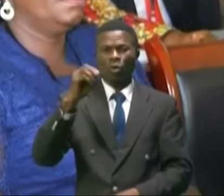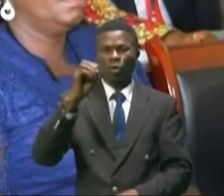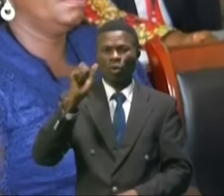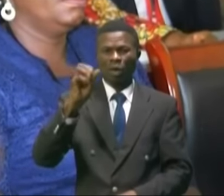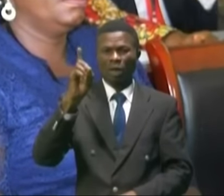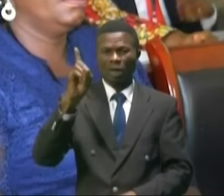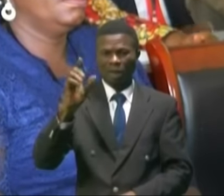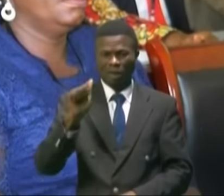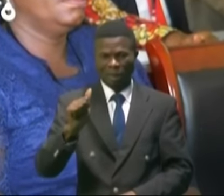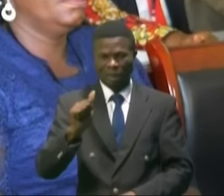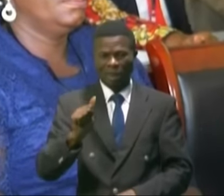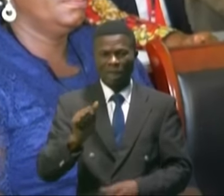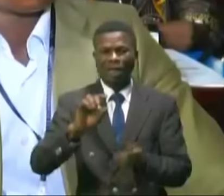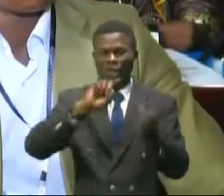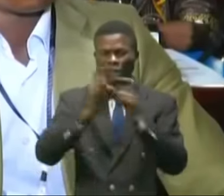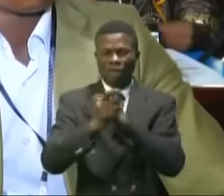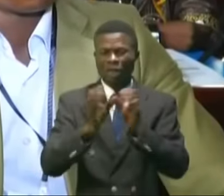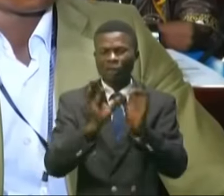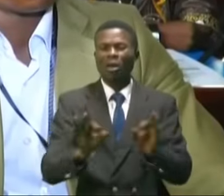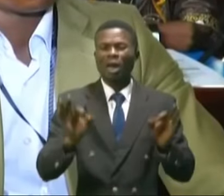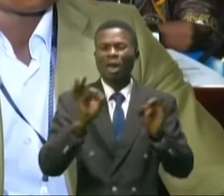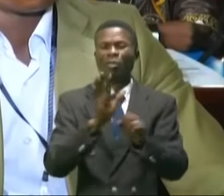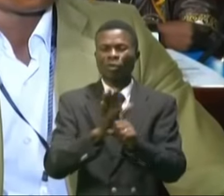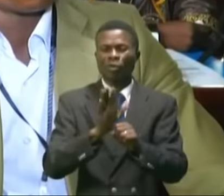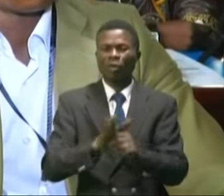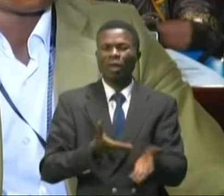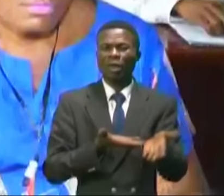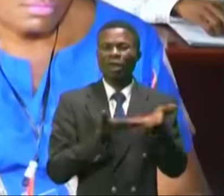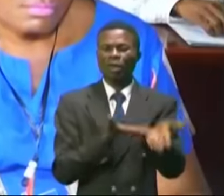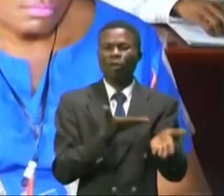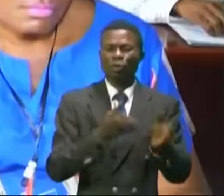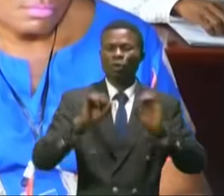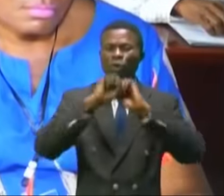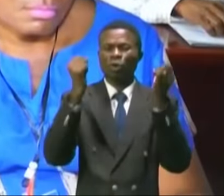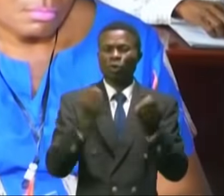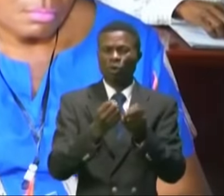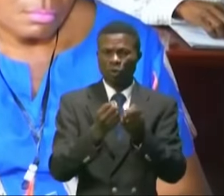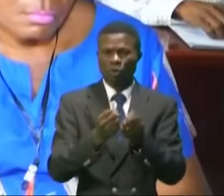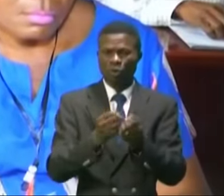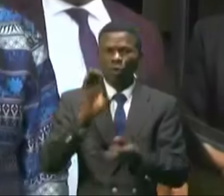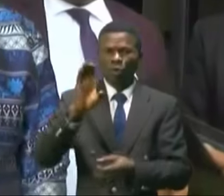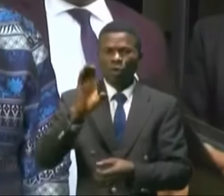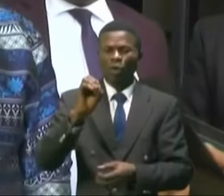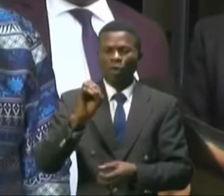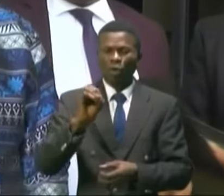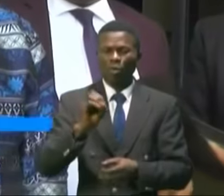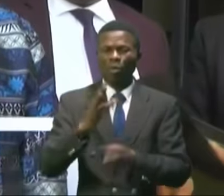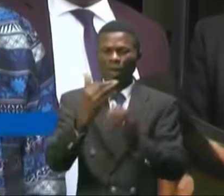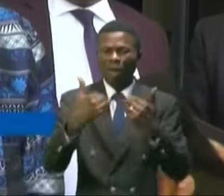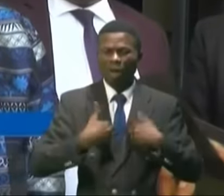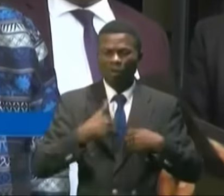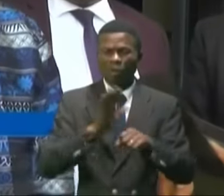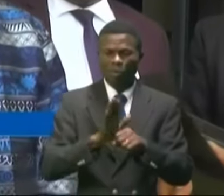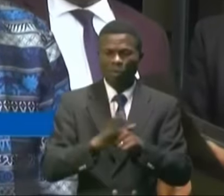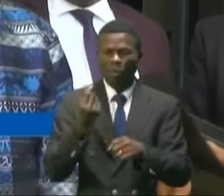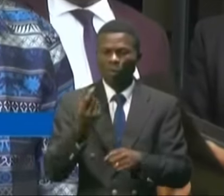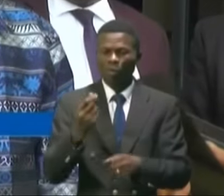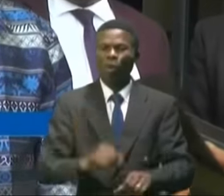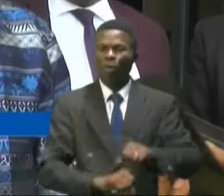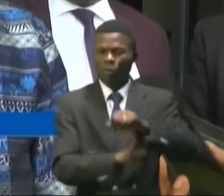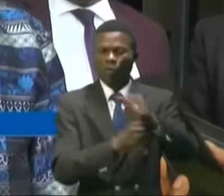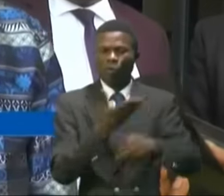importante qui va aider les sociétés coopératives à avoir accès à beaucoup de moyens d'accompagnement